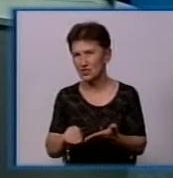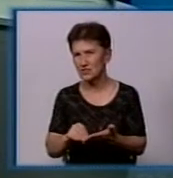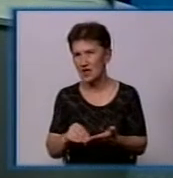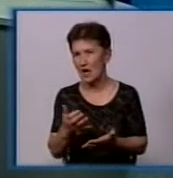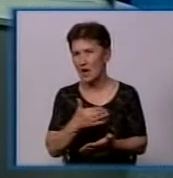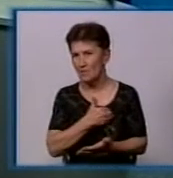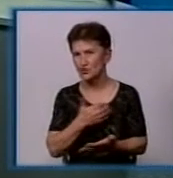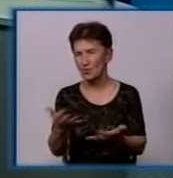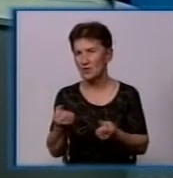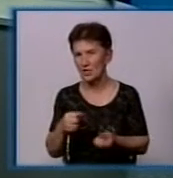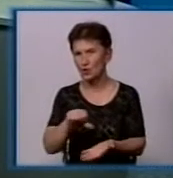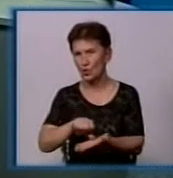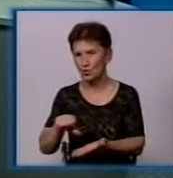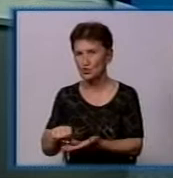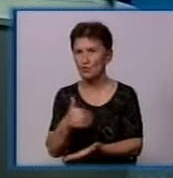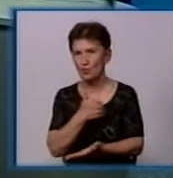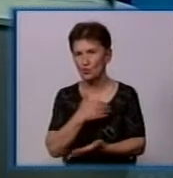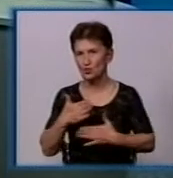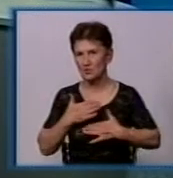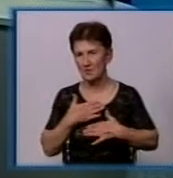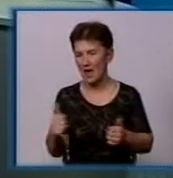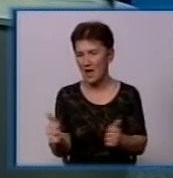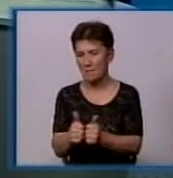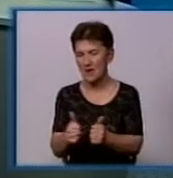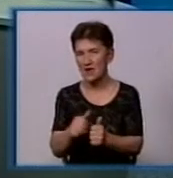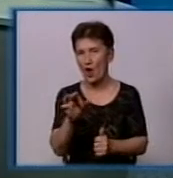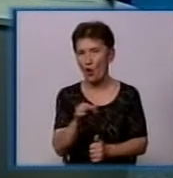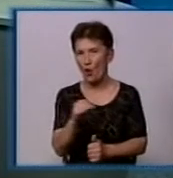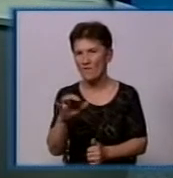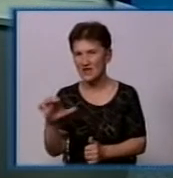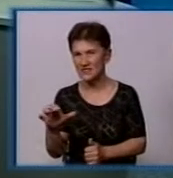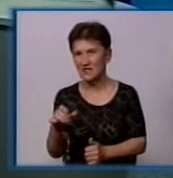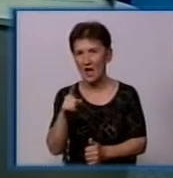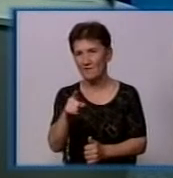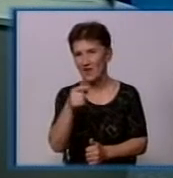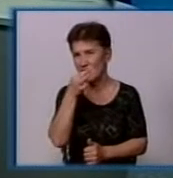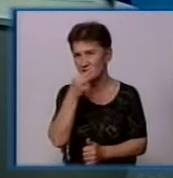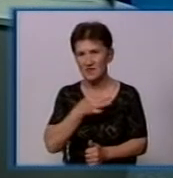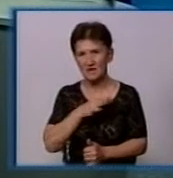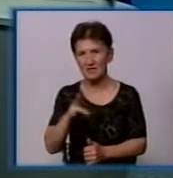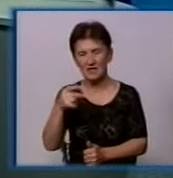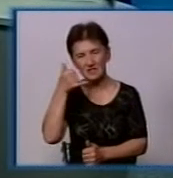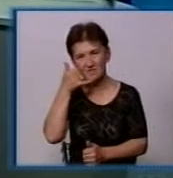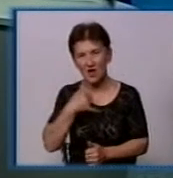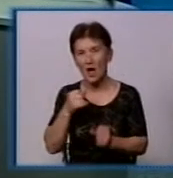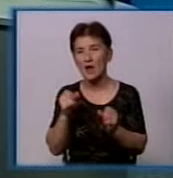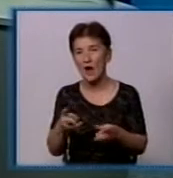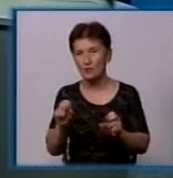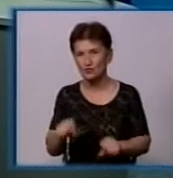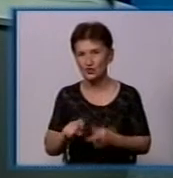участь в акції і хочемо собі таки поставити біля офиса. Але ось не відповідаєте на дзвінки. Як можно связаться с этим